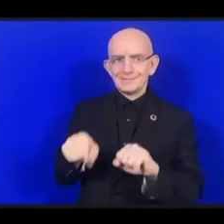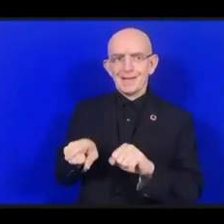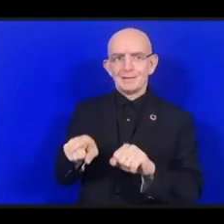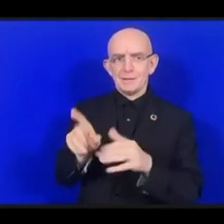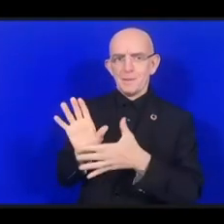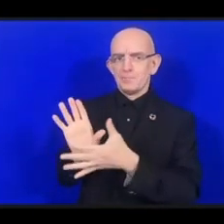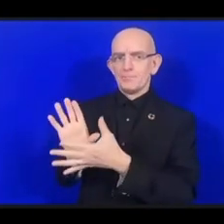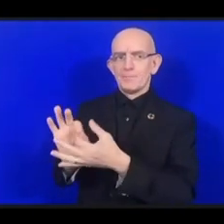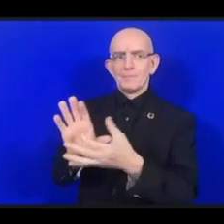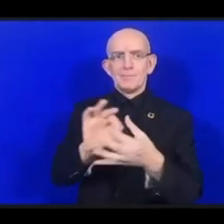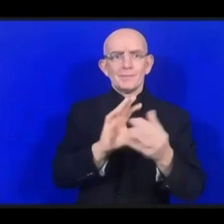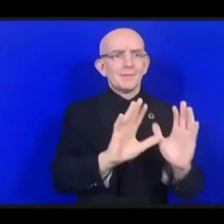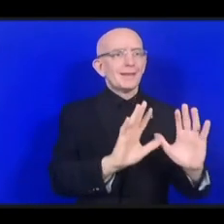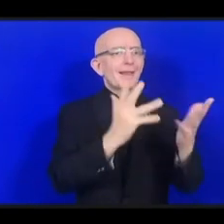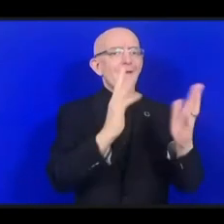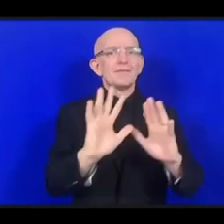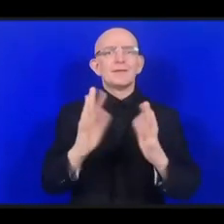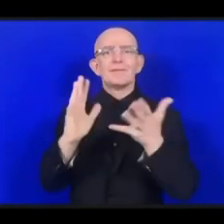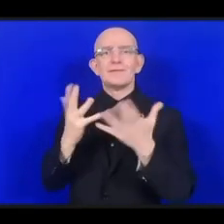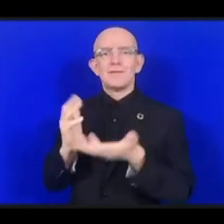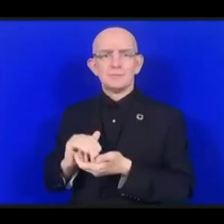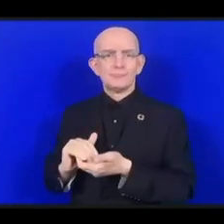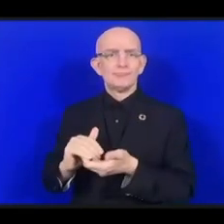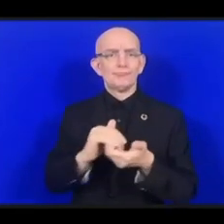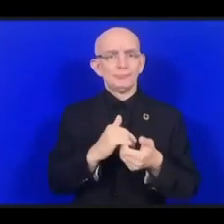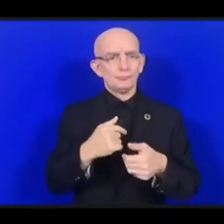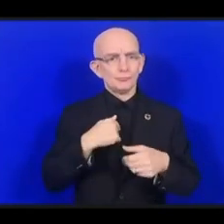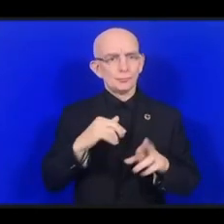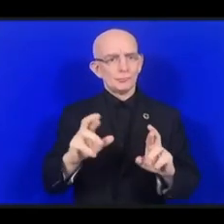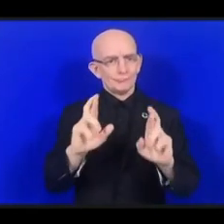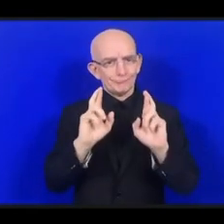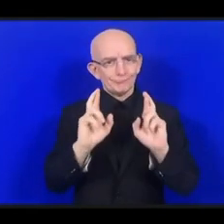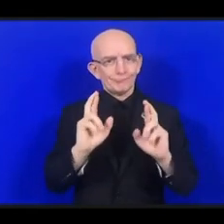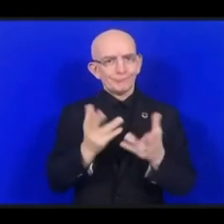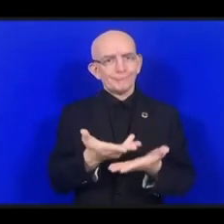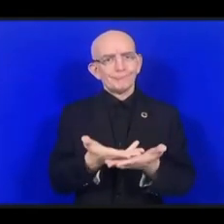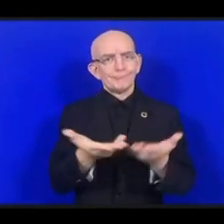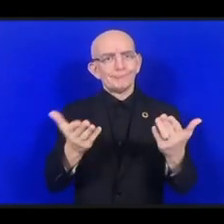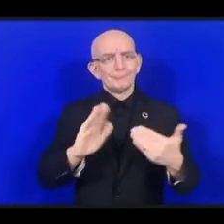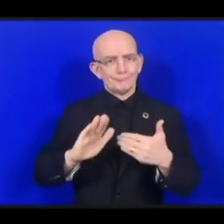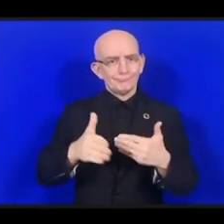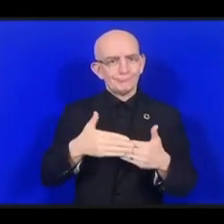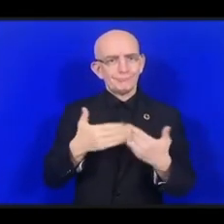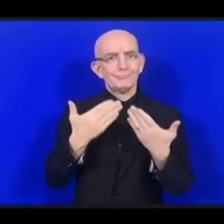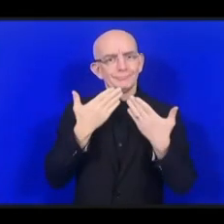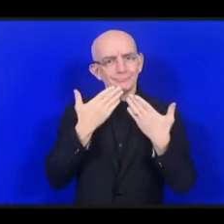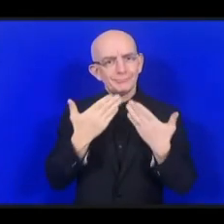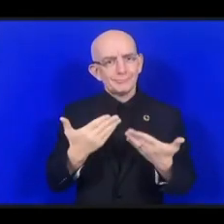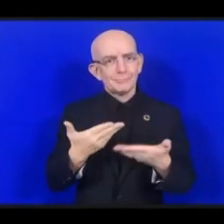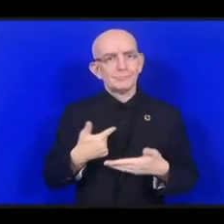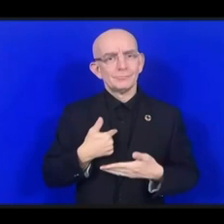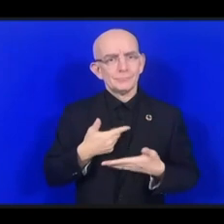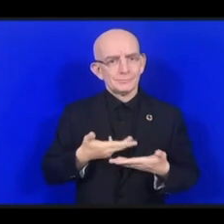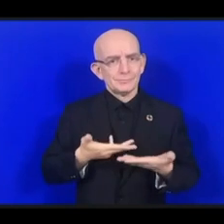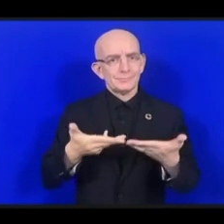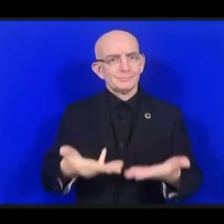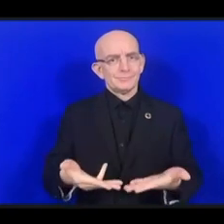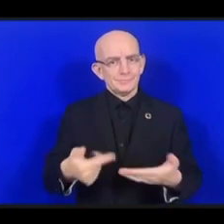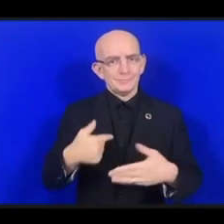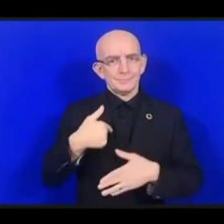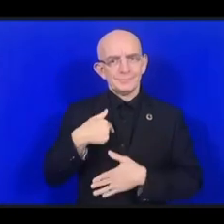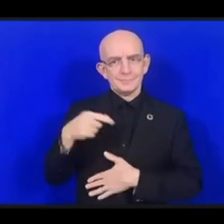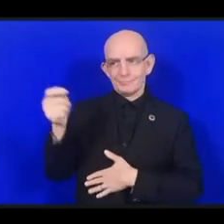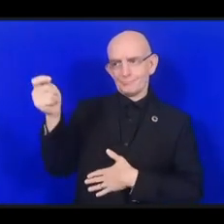наши жизни. В заключение я хотел бы поблагодарить вас за то, что пригласили меня на эту престижную конференцию, которая